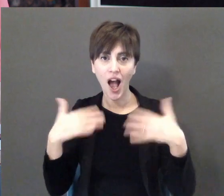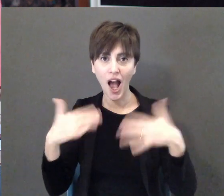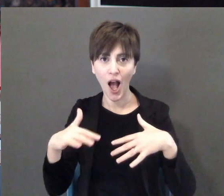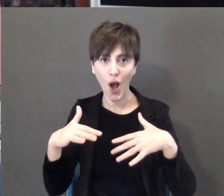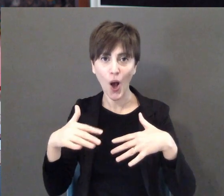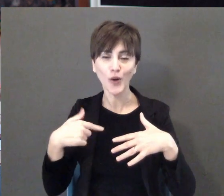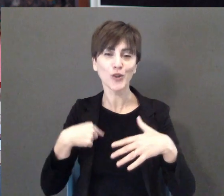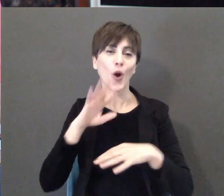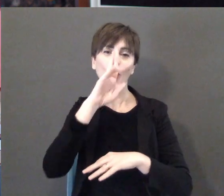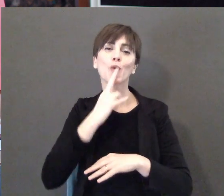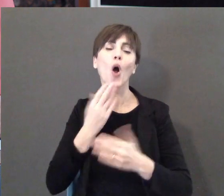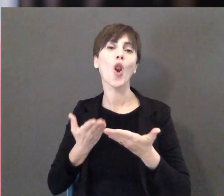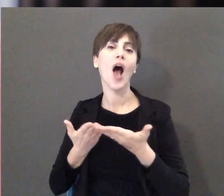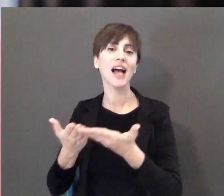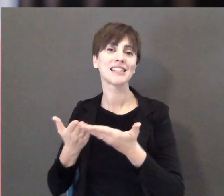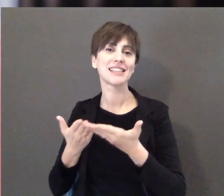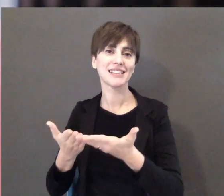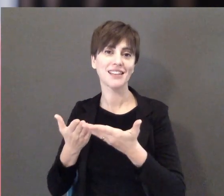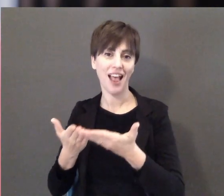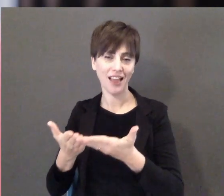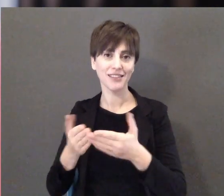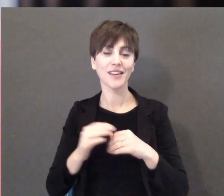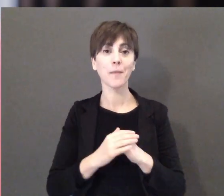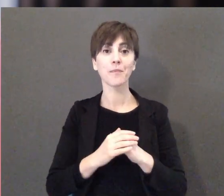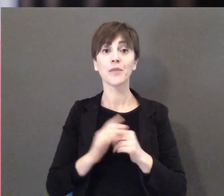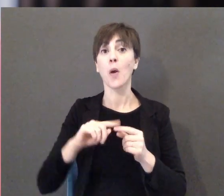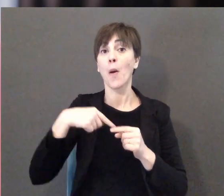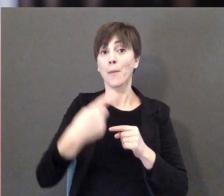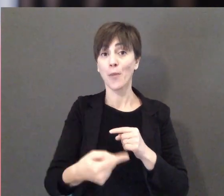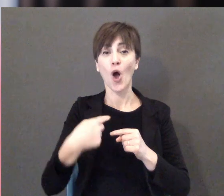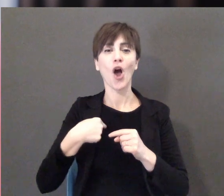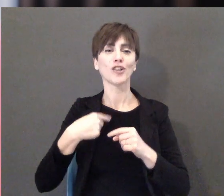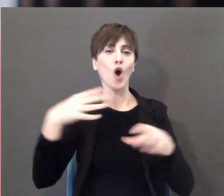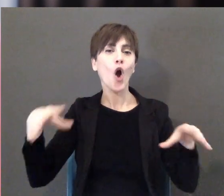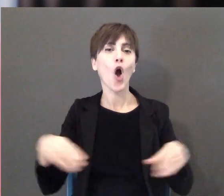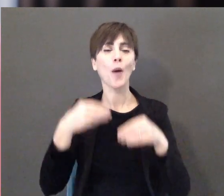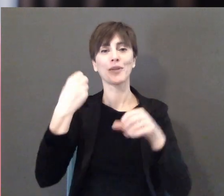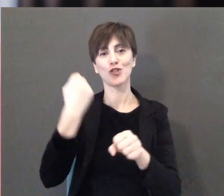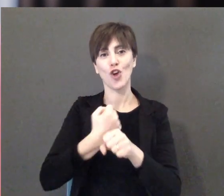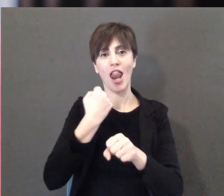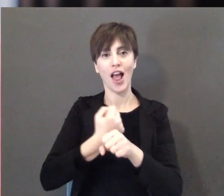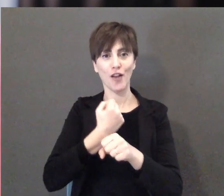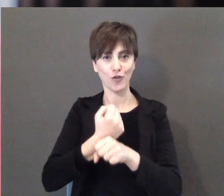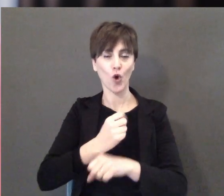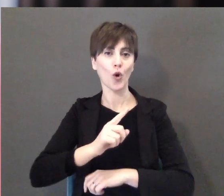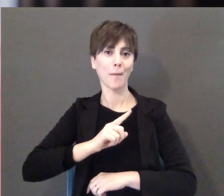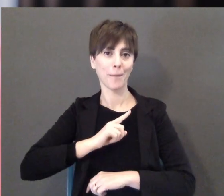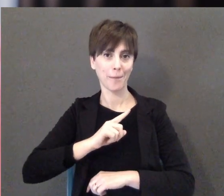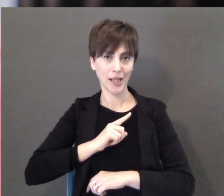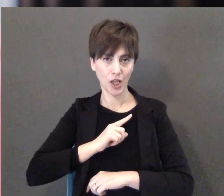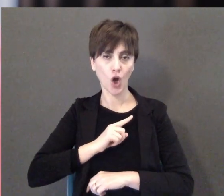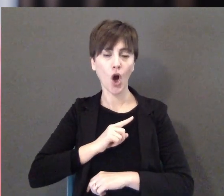assistevo assistente con Nane durante il lavoro lì poi io ho incominciato a lavorare allora mi ha chiesto andiamo a fare un lavoro